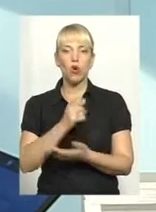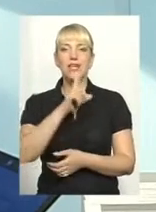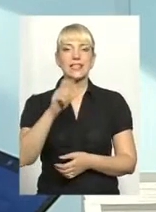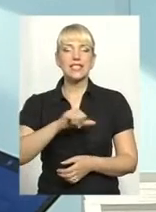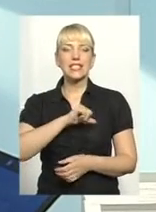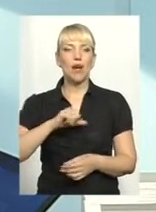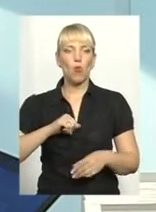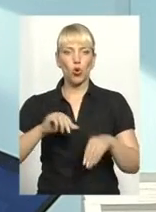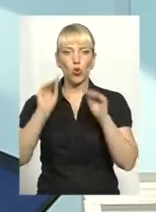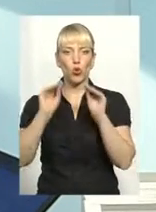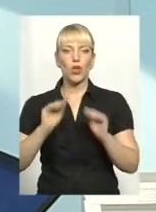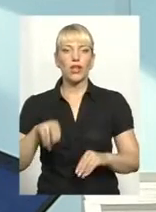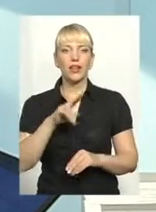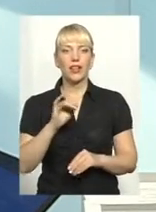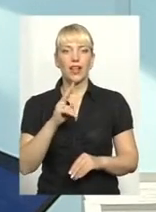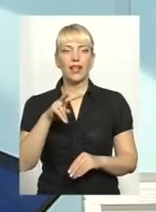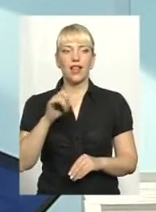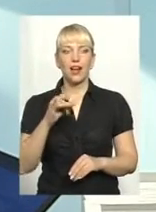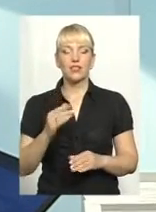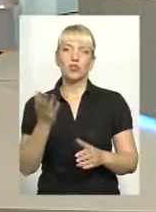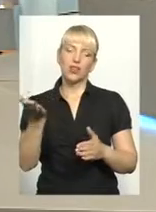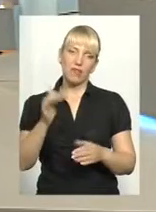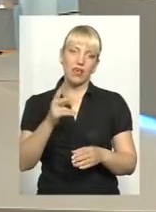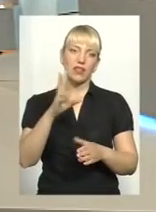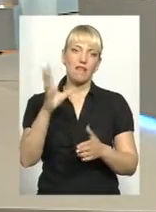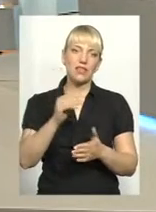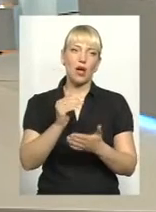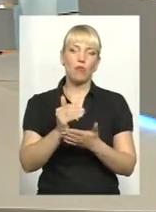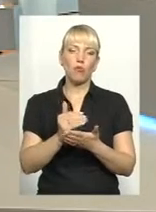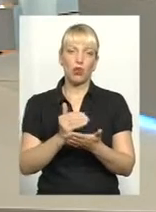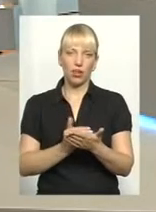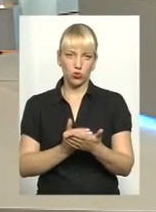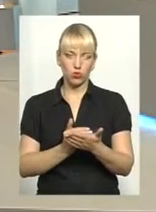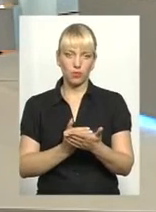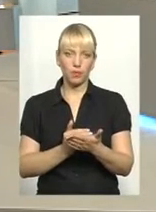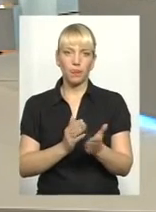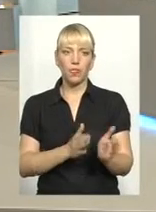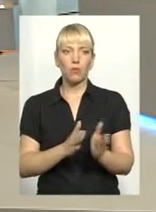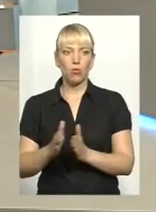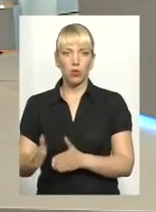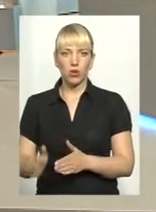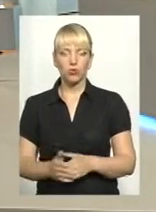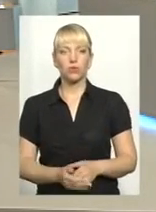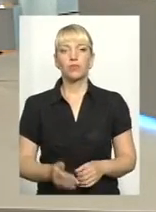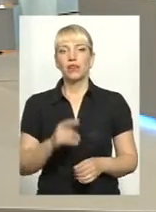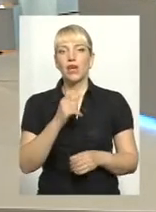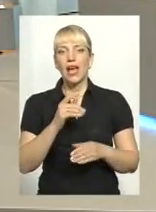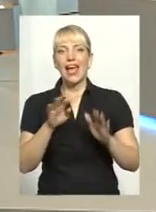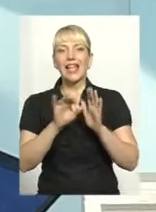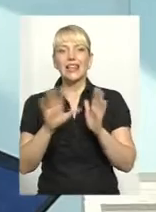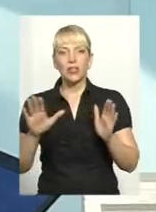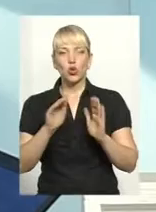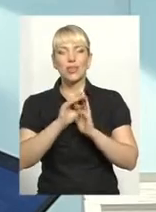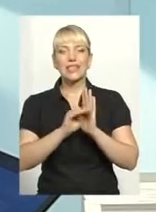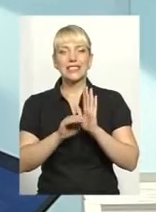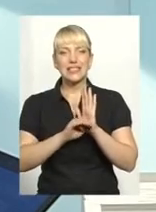декларацією. Давайте тоді все по порядку. Тобто, електронна система декларування